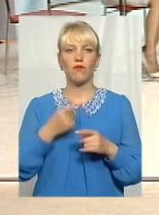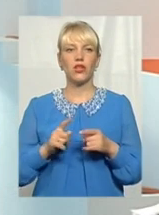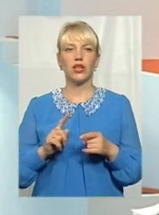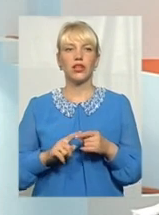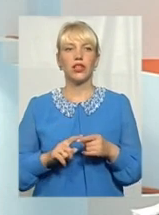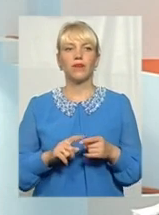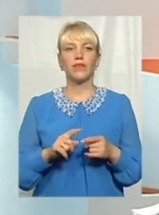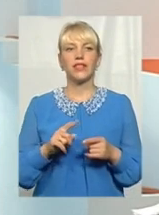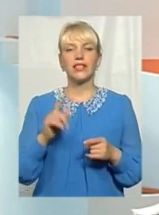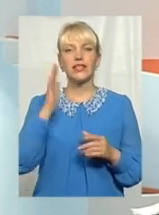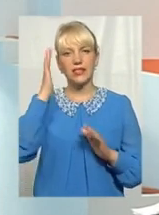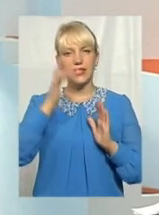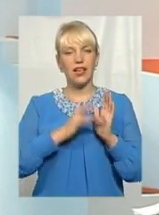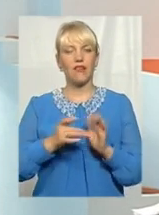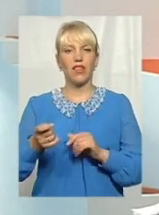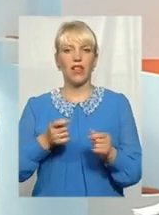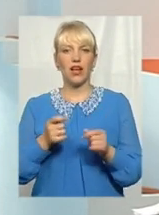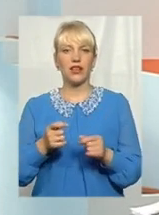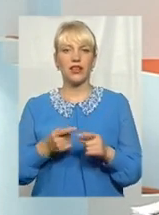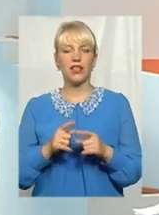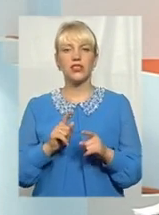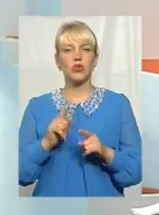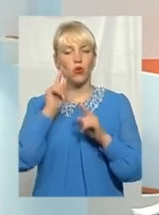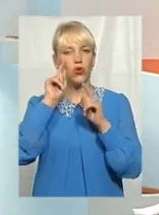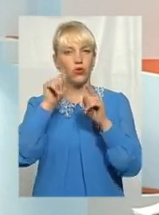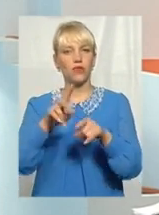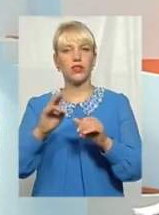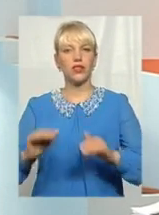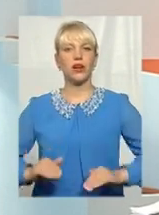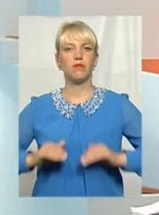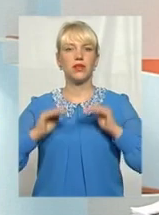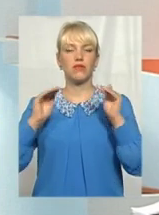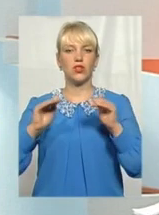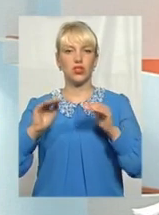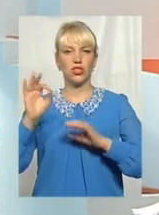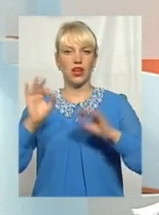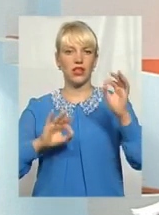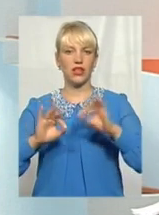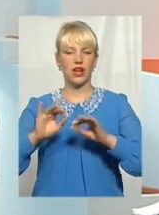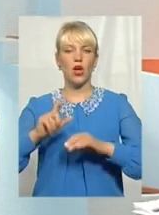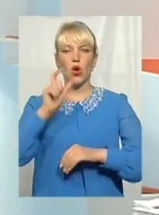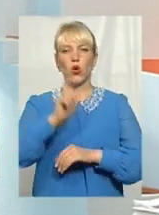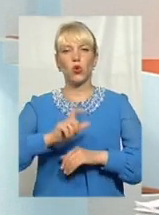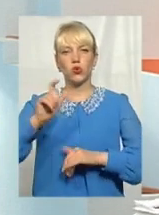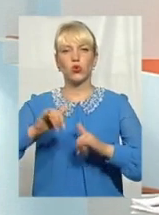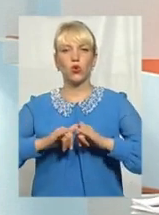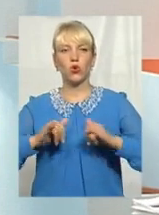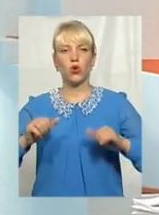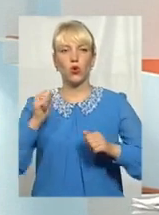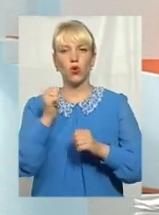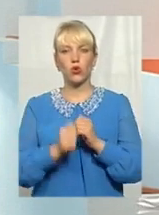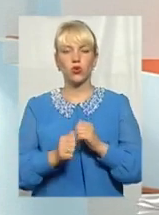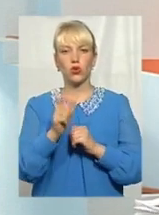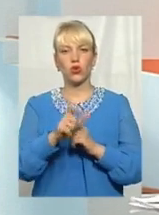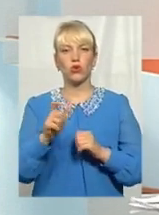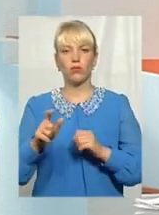ціль влади – зорієнтувати на підвищення індикатора людського розвитку кожного громаду, якщо навіть дивитися в